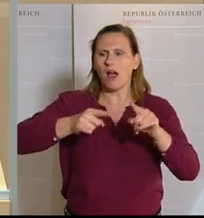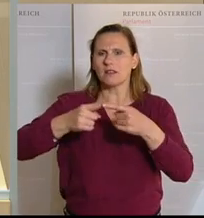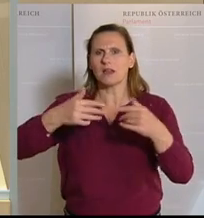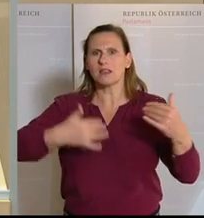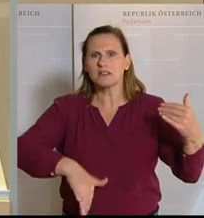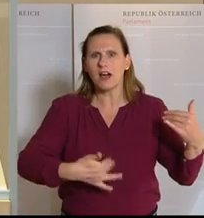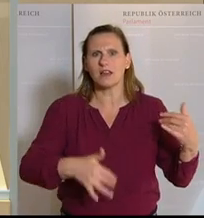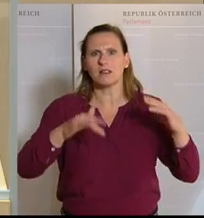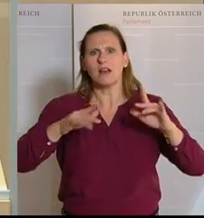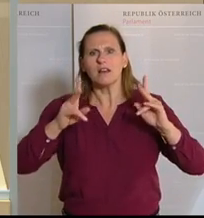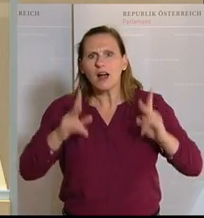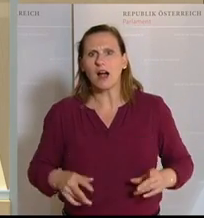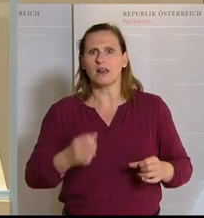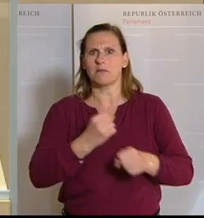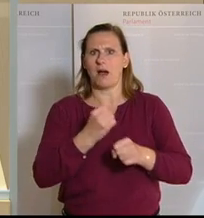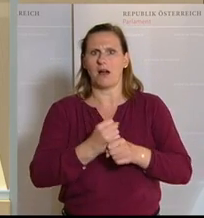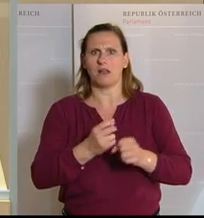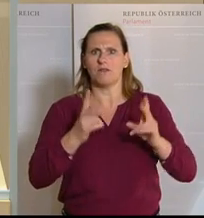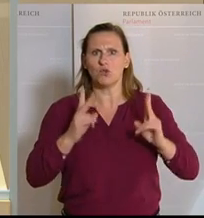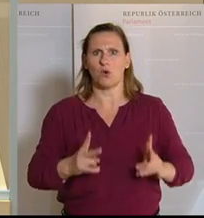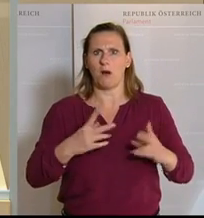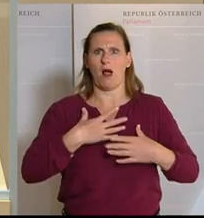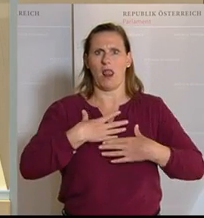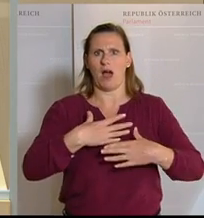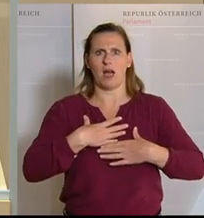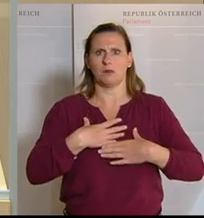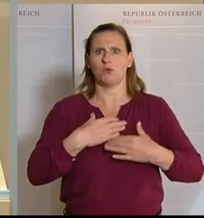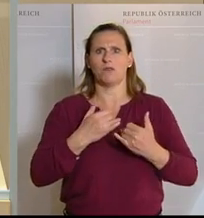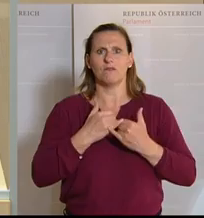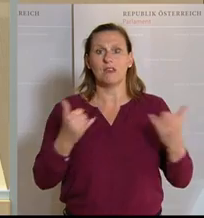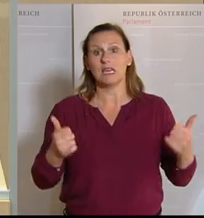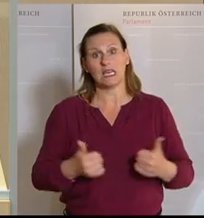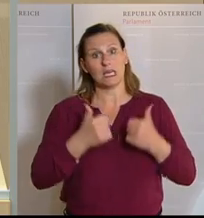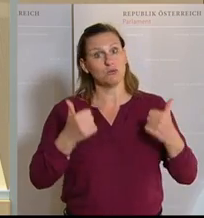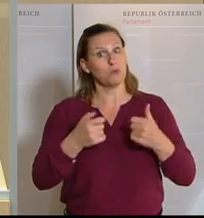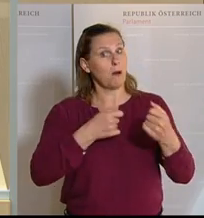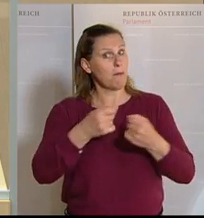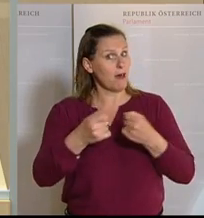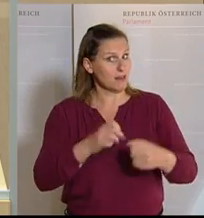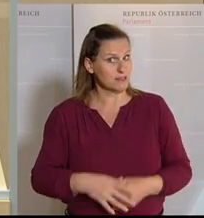kann man machen, weil man dabei ja ganz normal atmet, wie im Supermarkt. Vielen Dank.